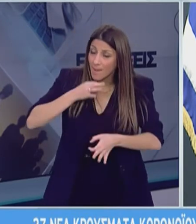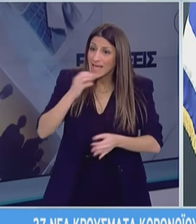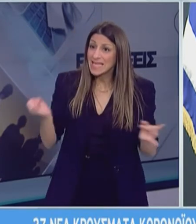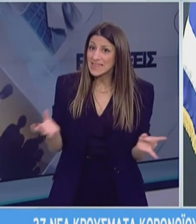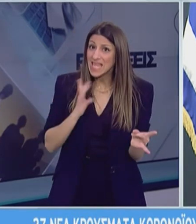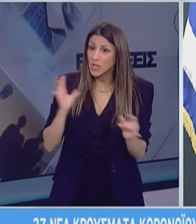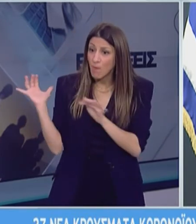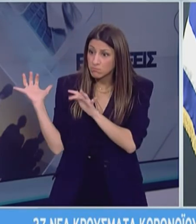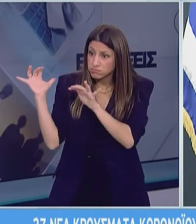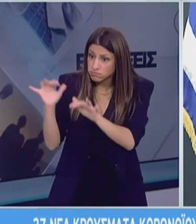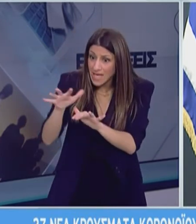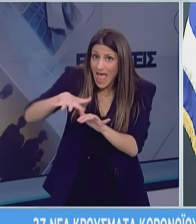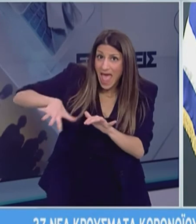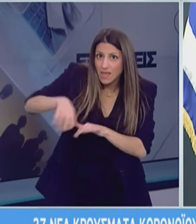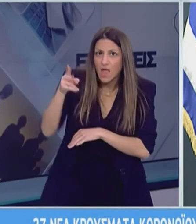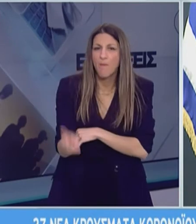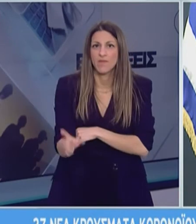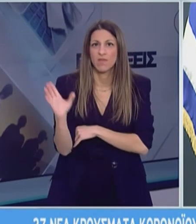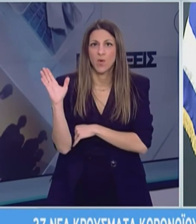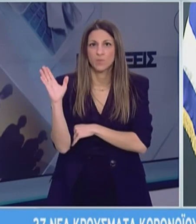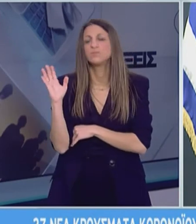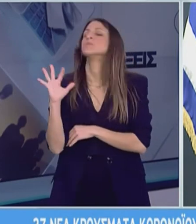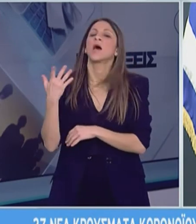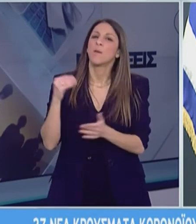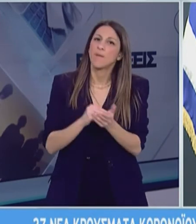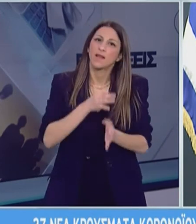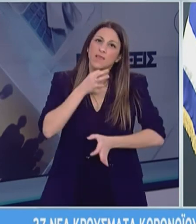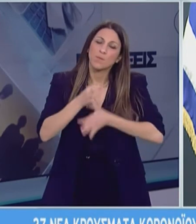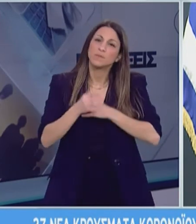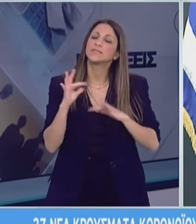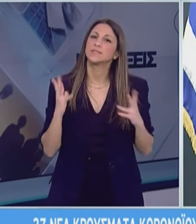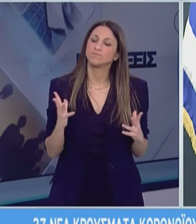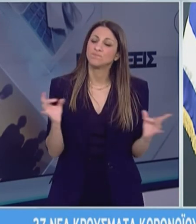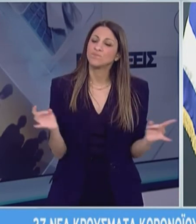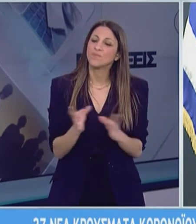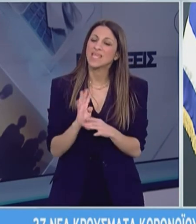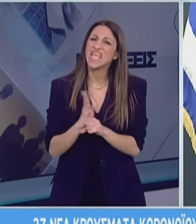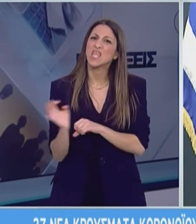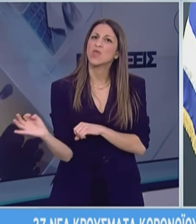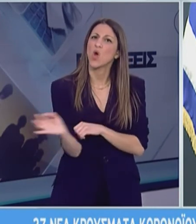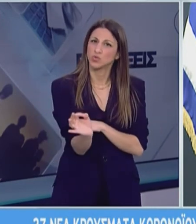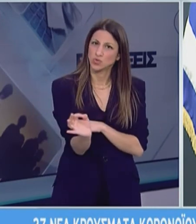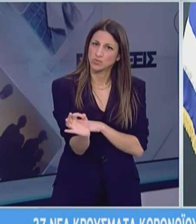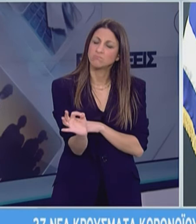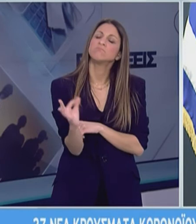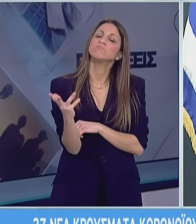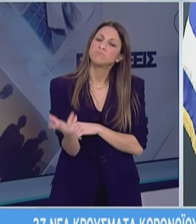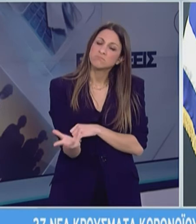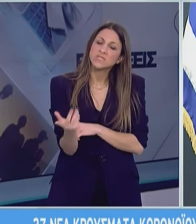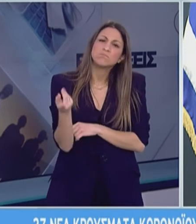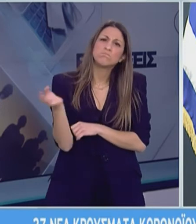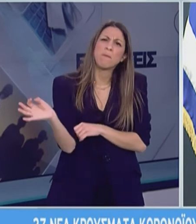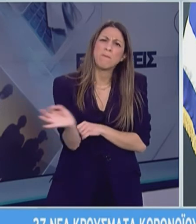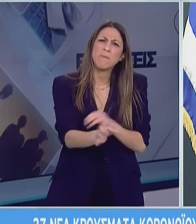σκεφτούμε δύο πράγματα. Πρώτον ότι ιός σε τέτοιες δομές μπορεί να είναι τι ένα, τι πενήντα.